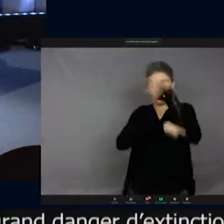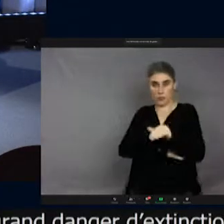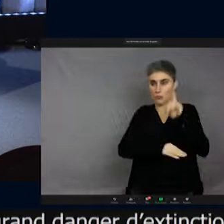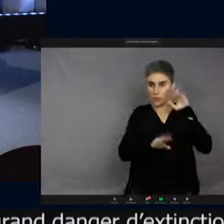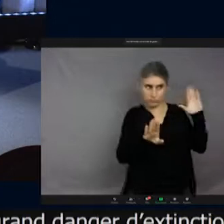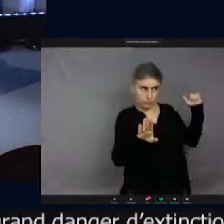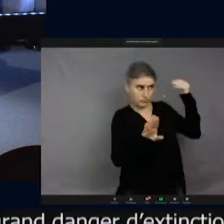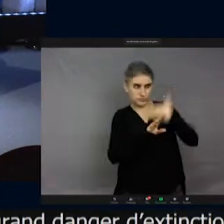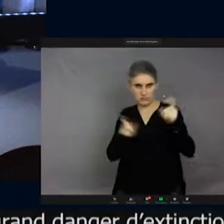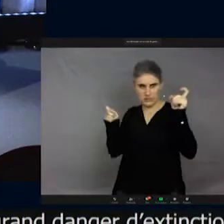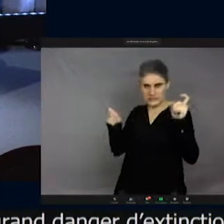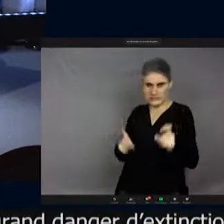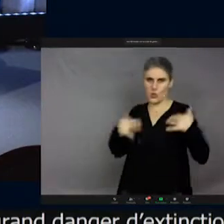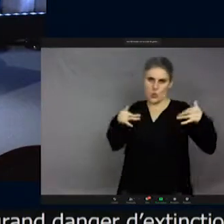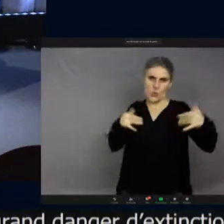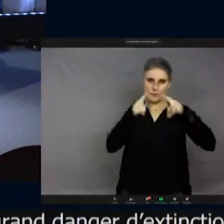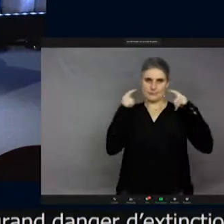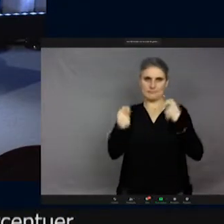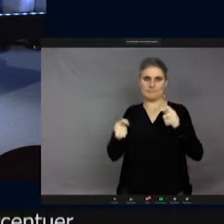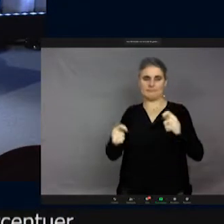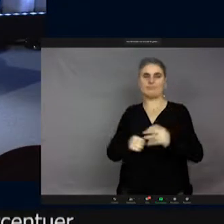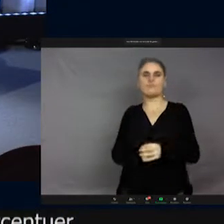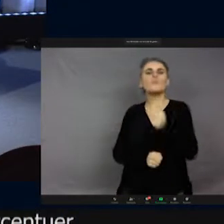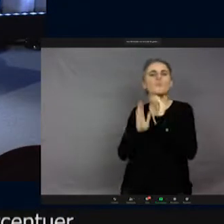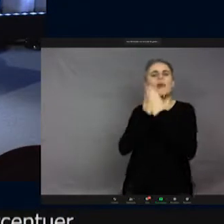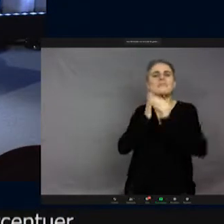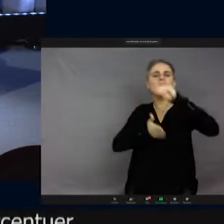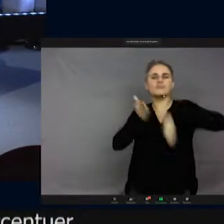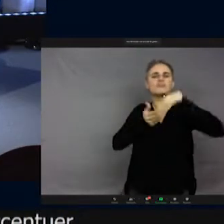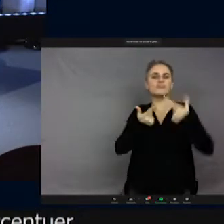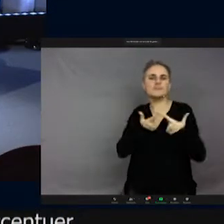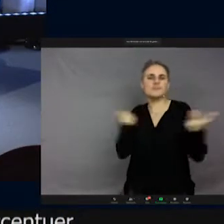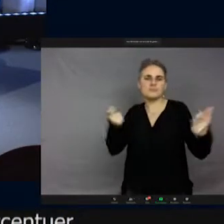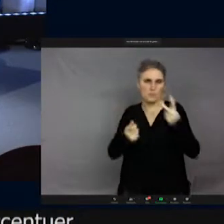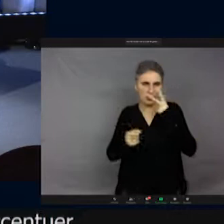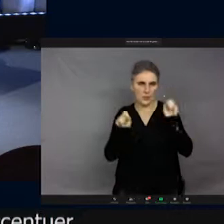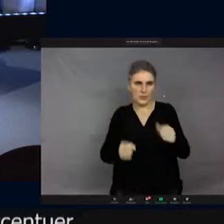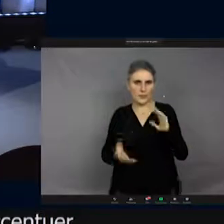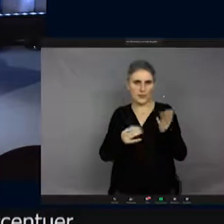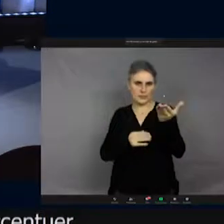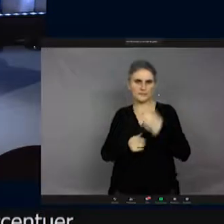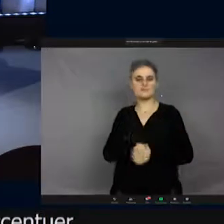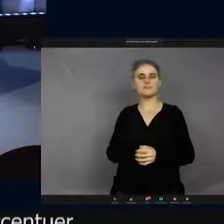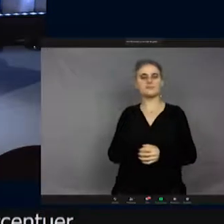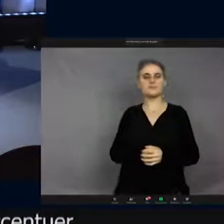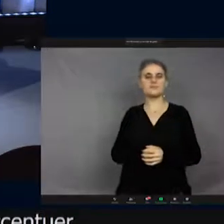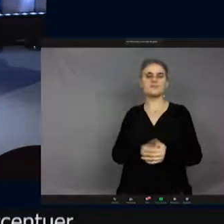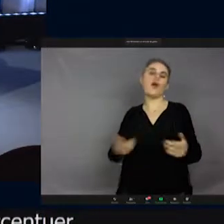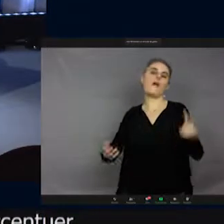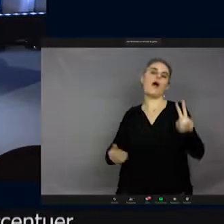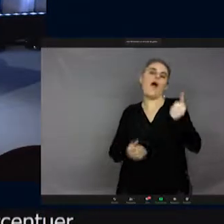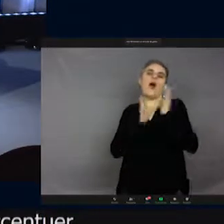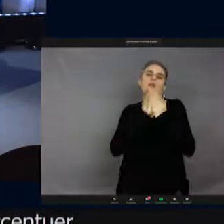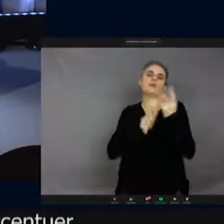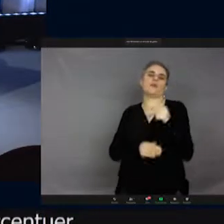éditez, vous publiez beaucoup de livres, on les voit sur l'image, là on est surtout pour un de vos livres, mais